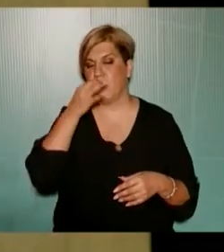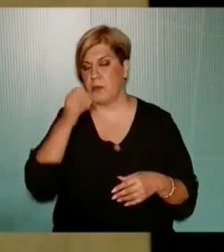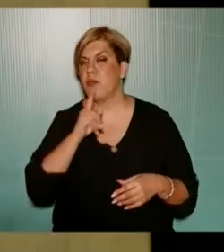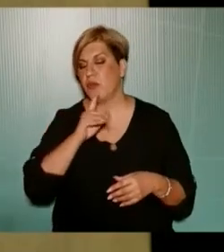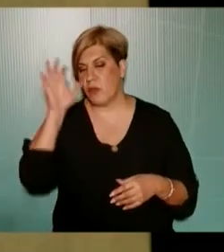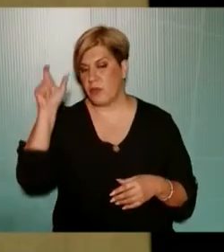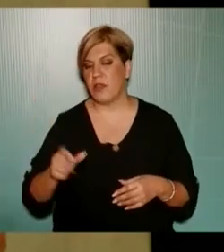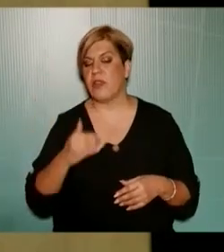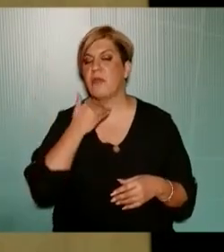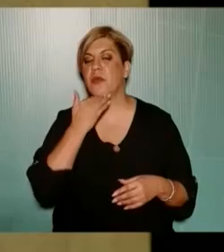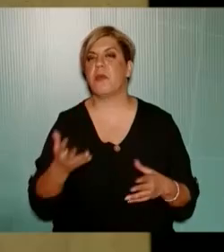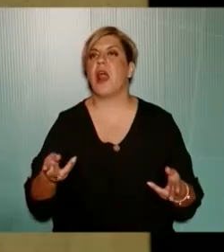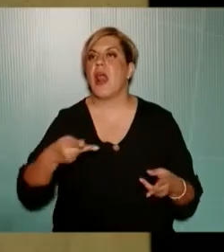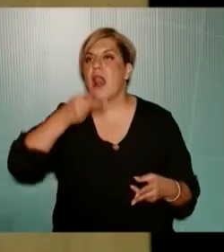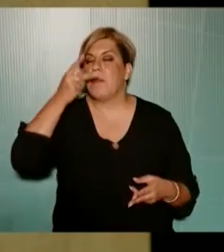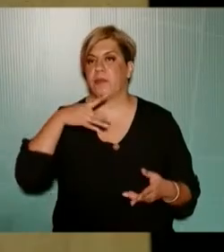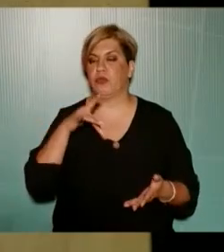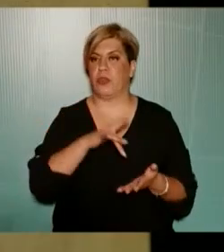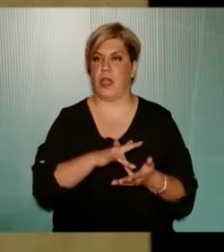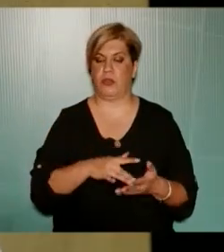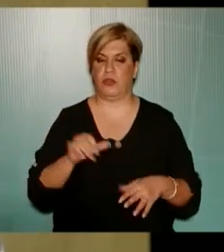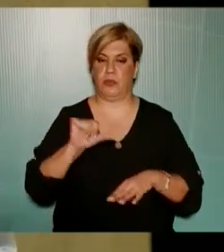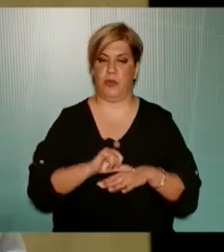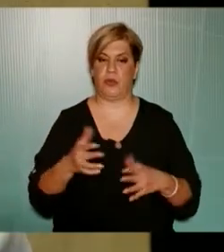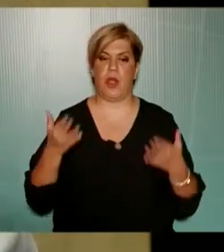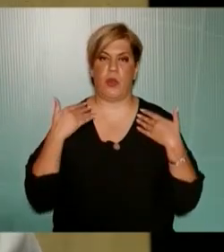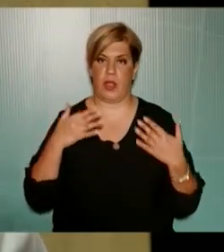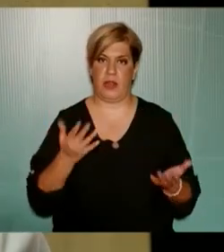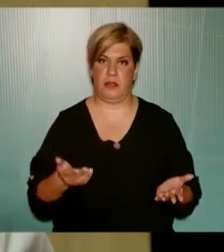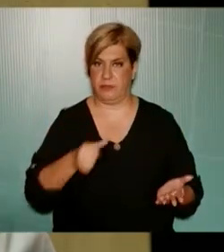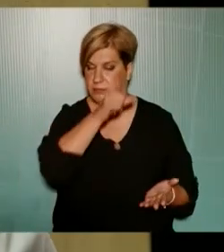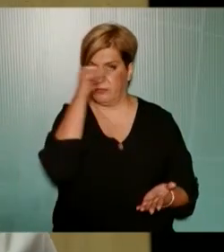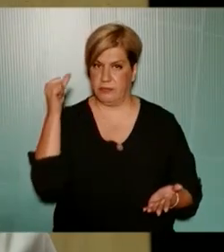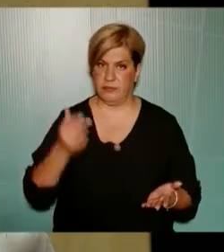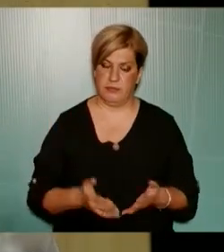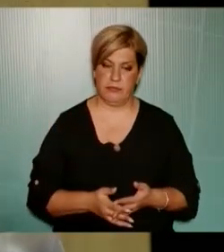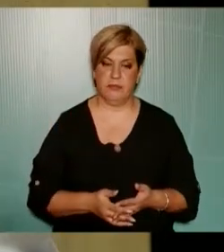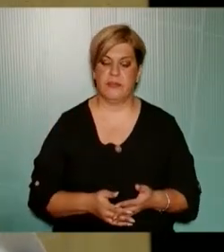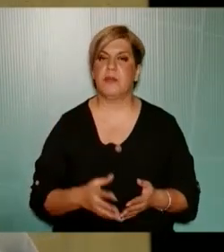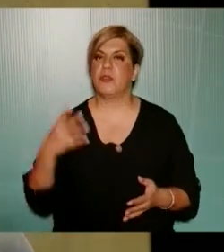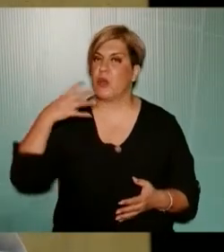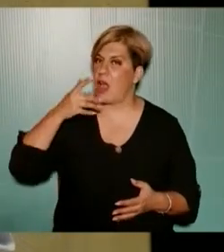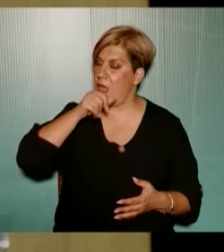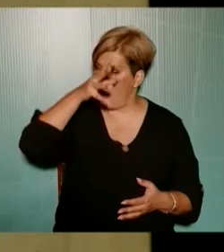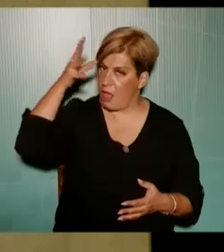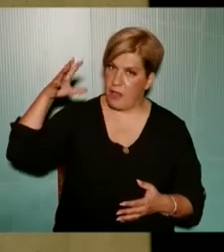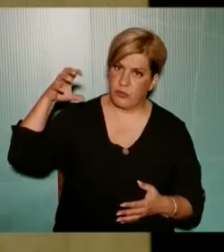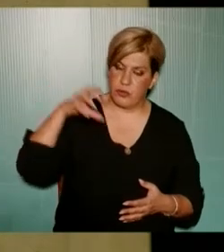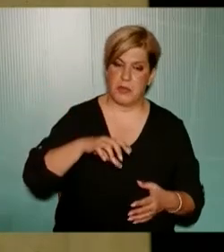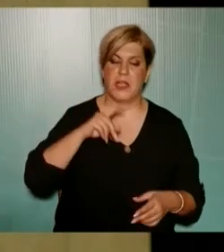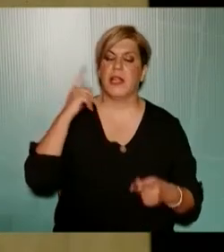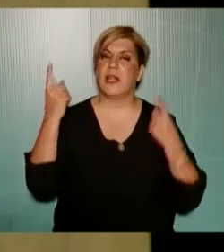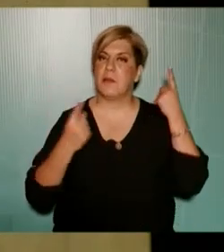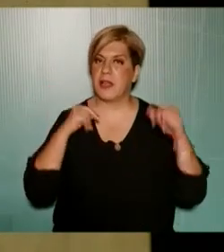Δήμαρχος που δεν μπορούμε πια να αναπνεύσουμε στο κέντρο της πόλης το καλοκαίρι με τους κάψονες και την κλιματική αλλαγή